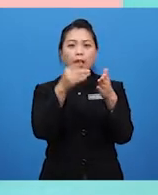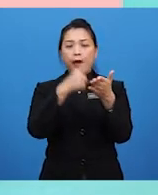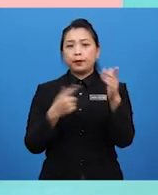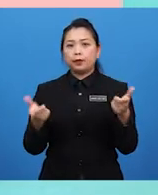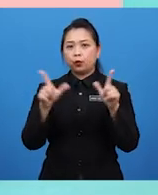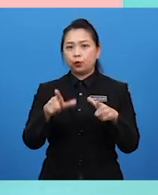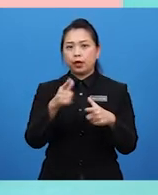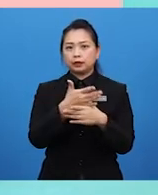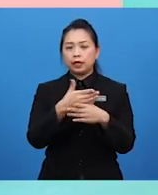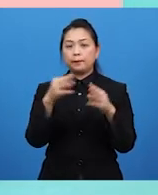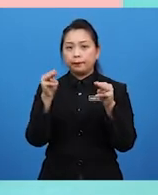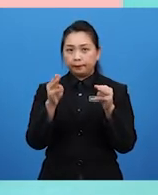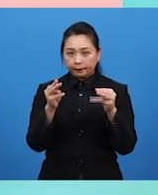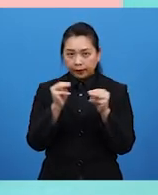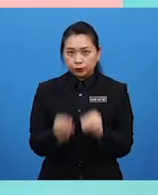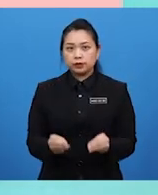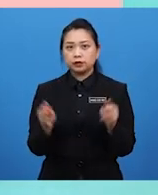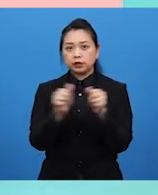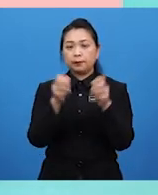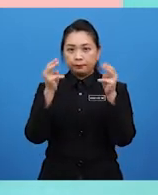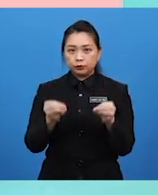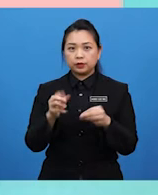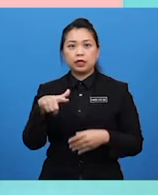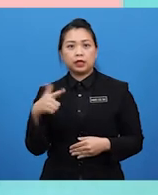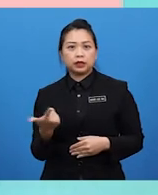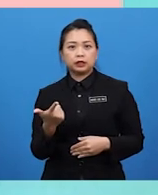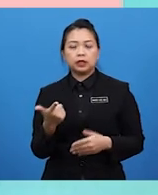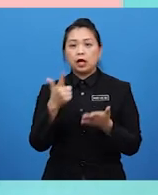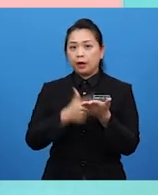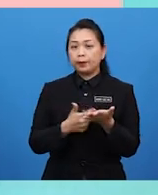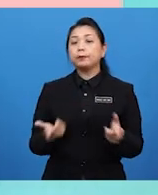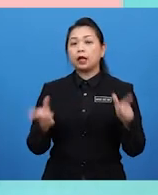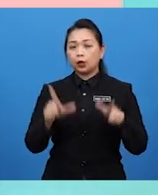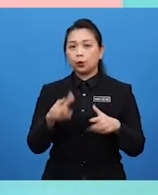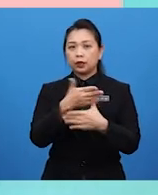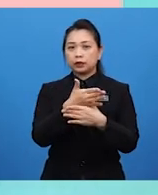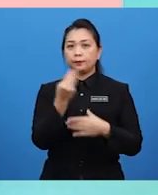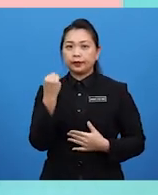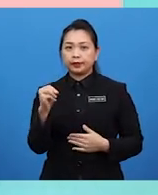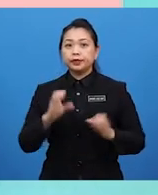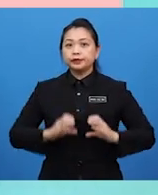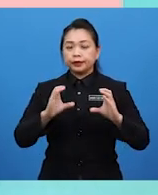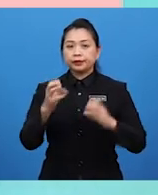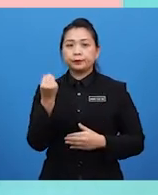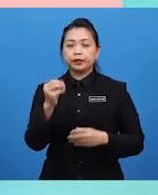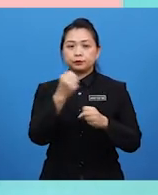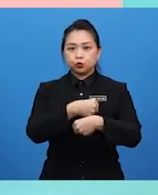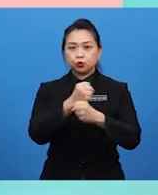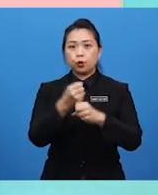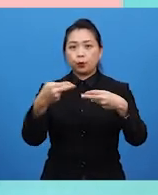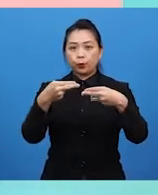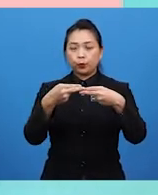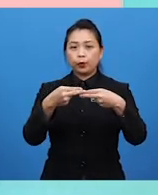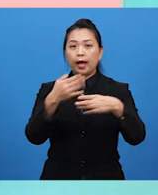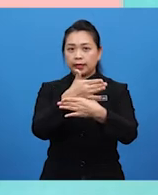manusia dengan manusia yang lain. Betul. Jadi apa yang berlaku dalam kalangan mereka, cara mereka menstrukturkan perhubungan